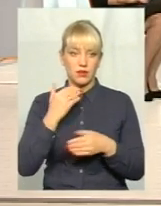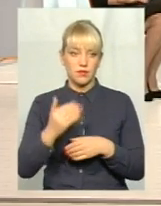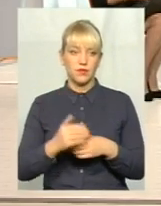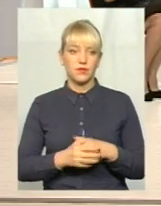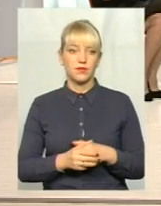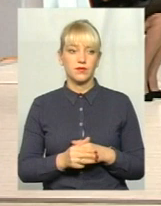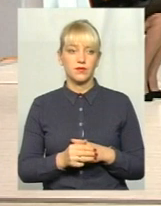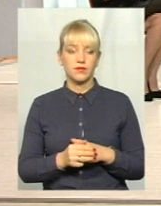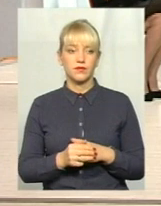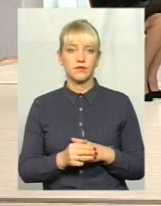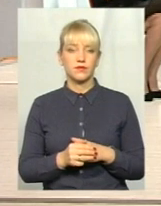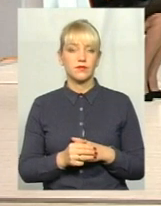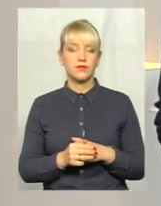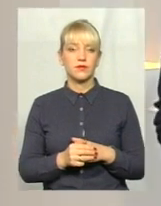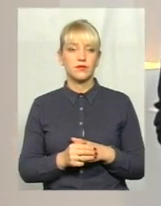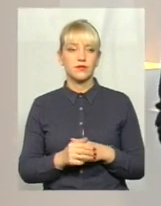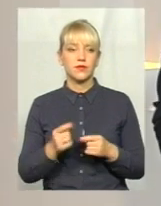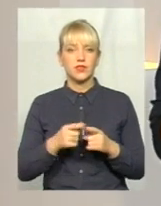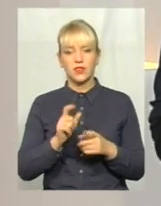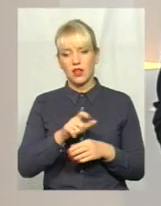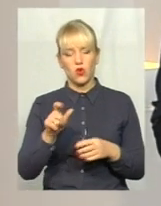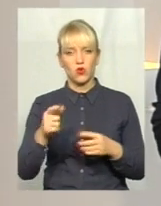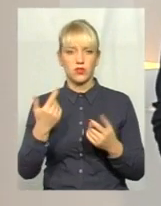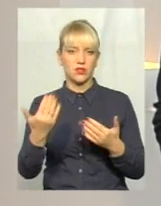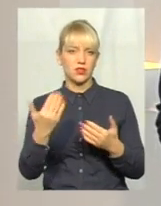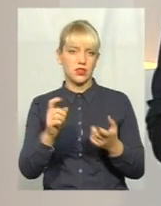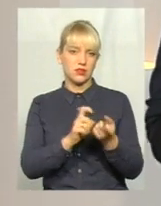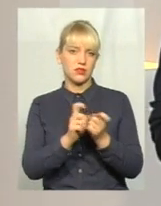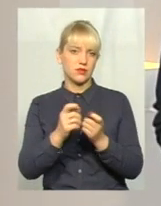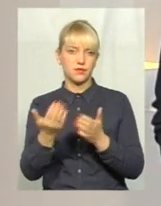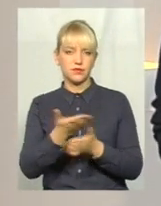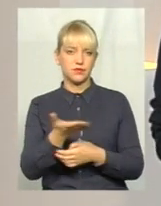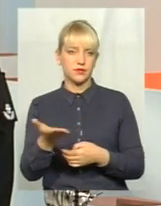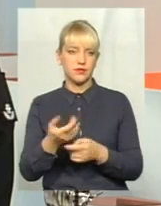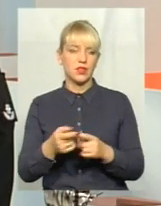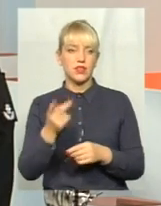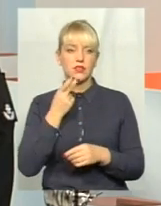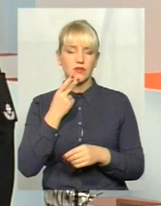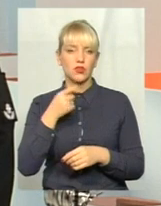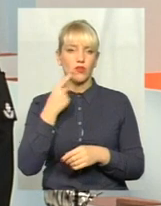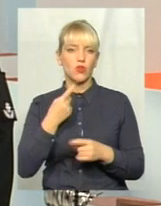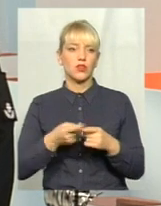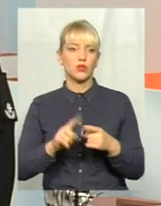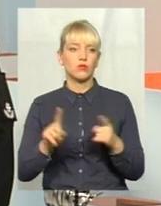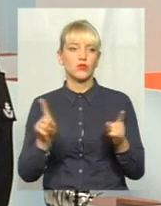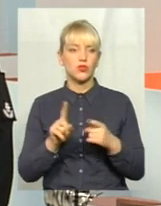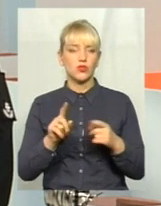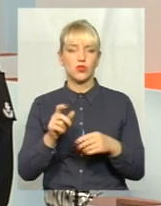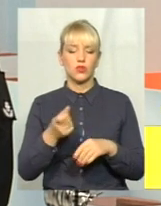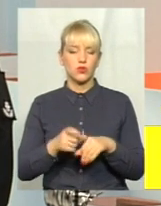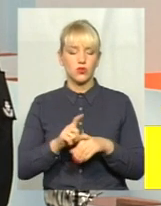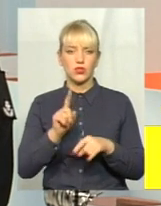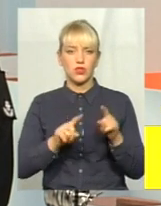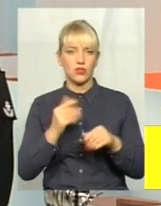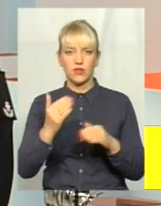нічого. Це більше мешканців. роботи їм треба збиратись. І завжди наголошую на тому, що дуже рідко у